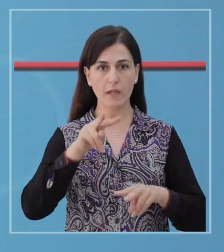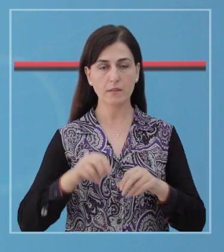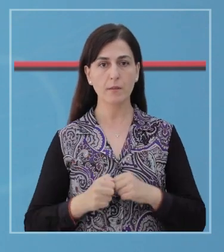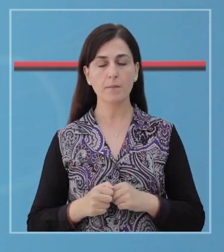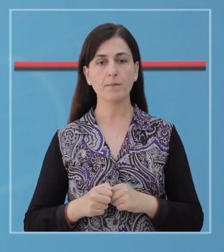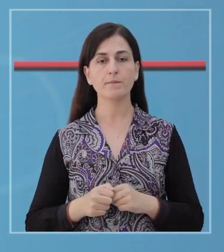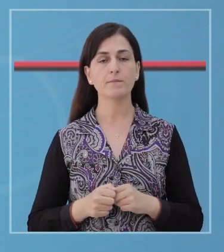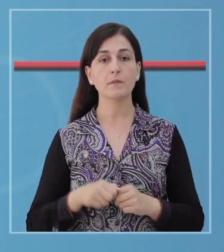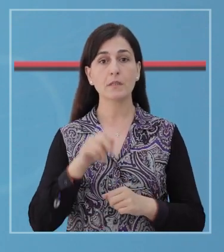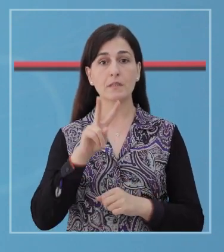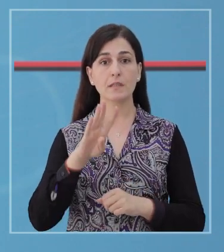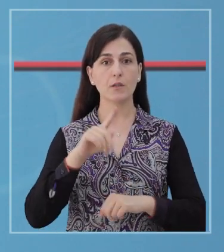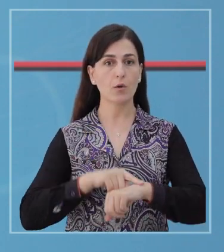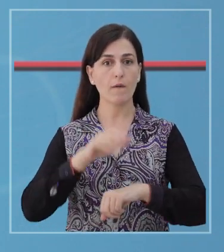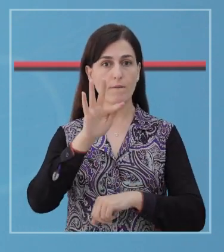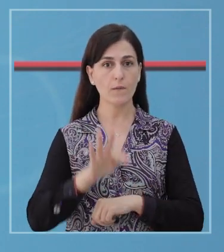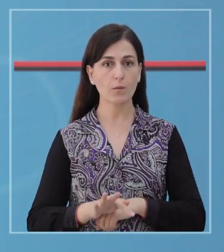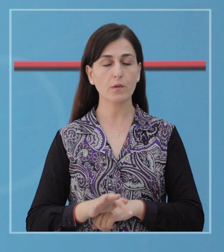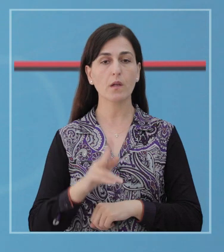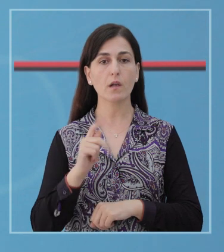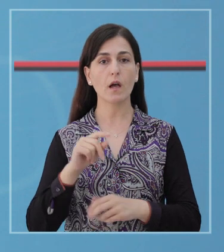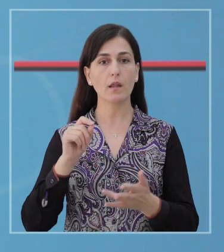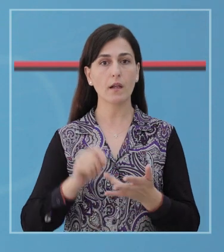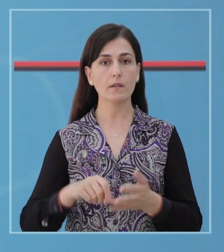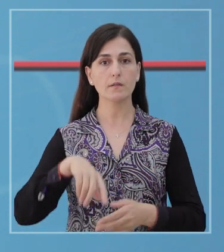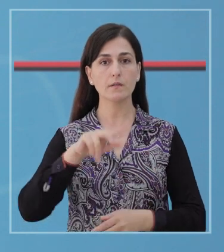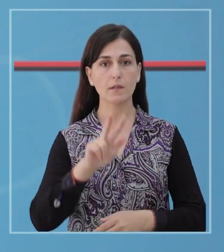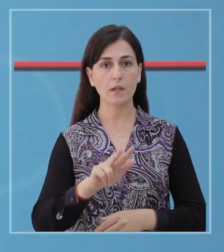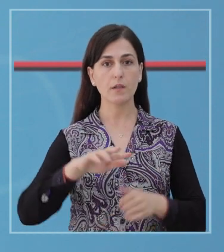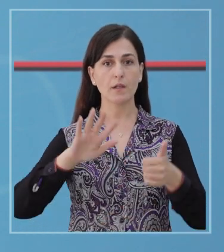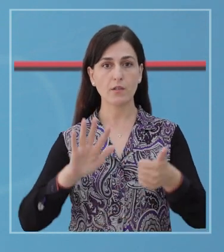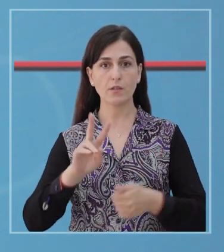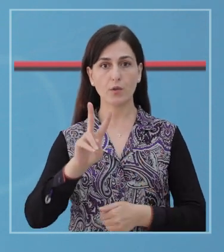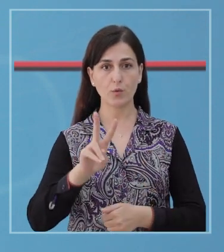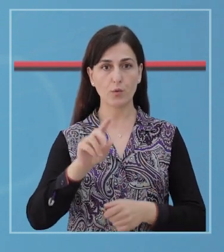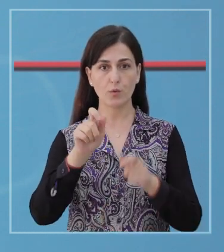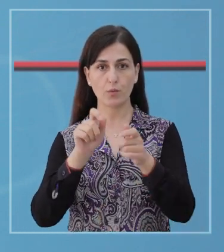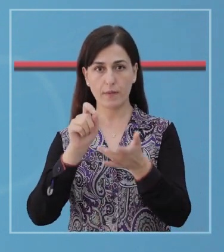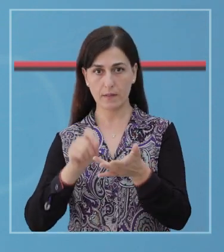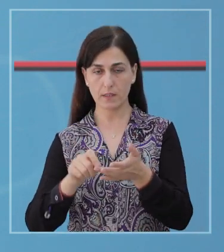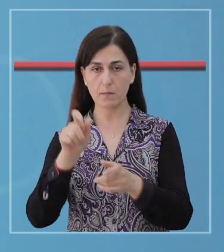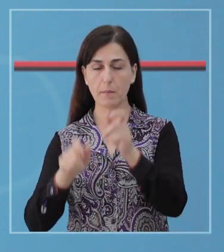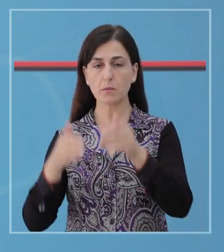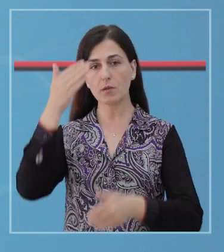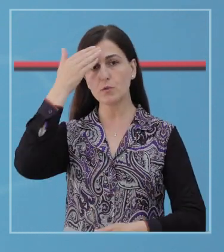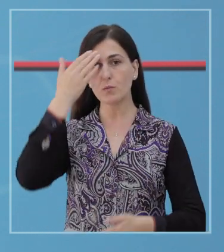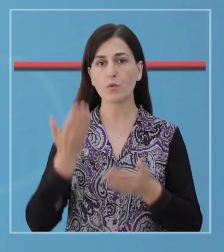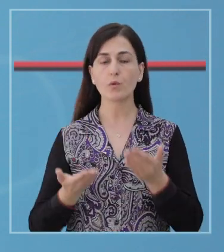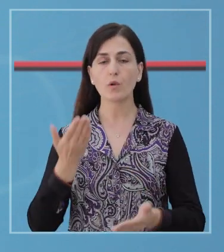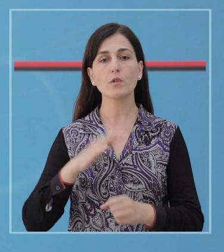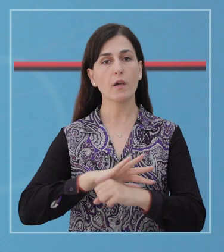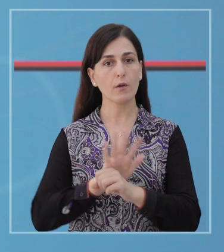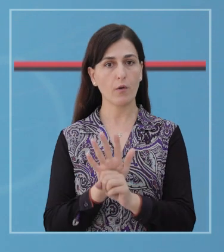me COVID-19. Gjithë 24 horët të fundit janë kryer 362 testima për persona të